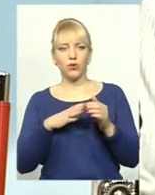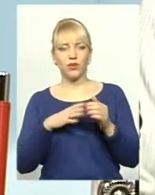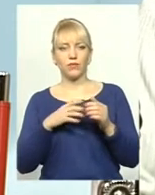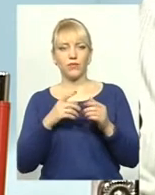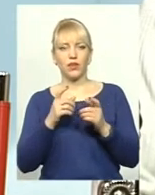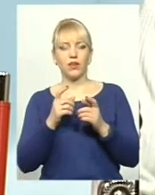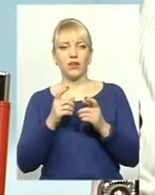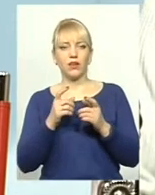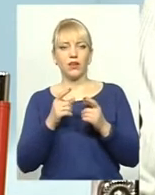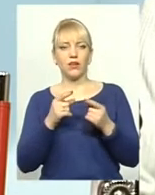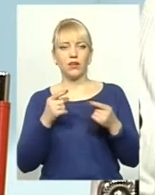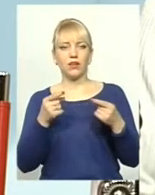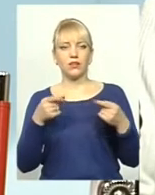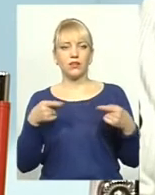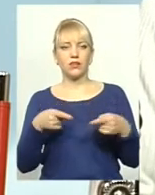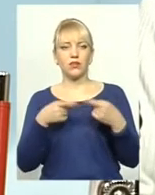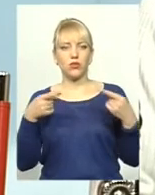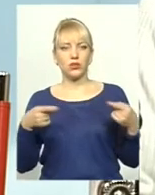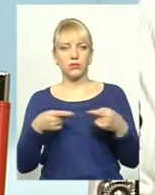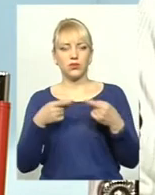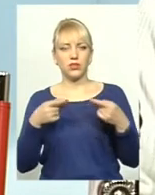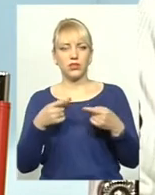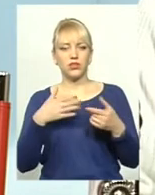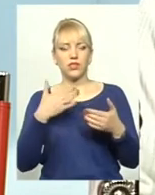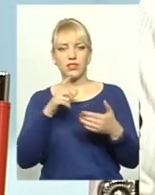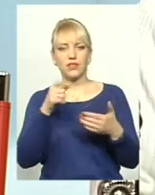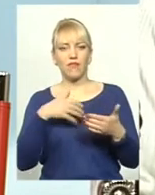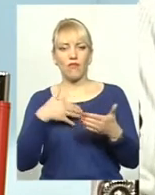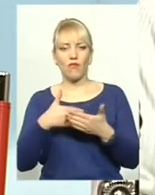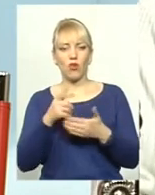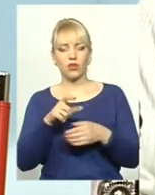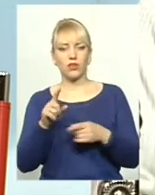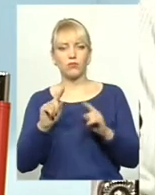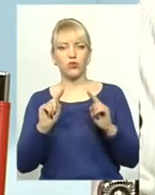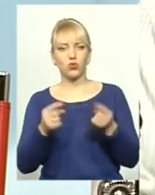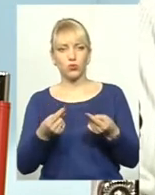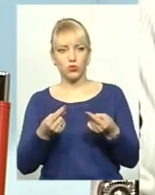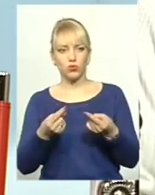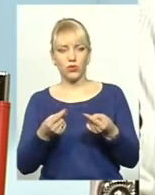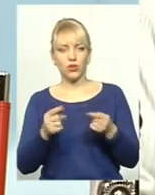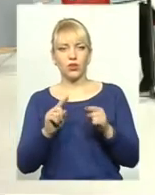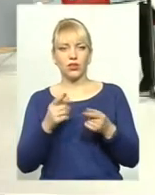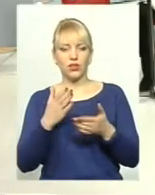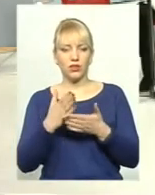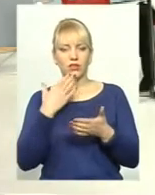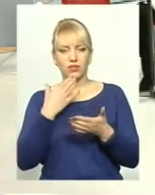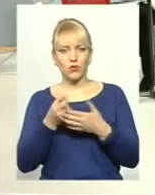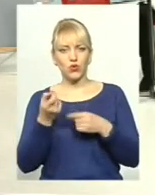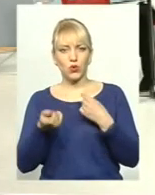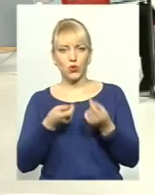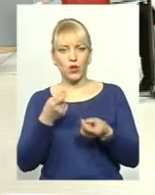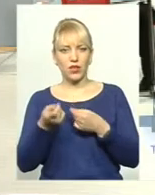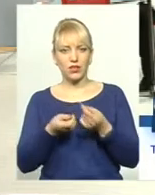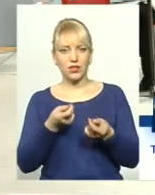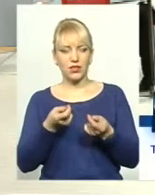з волонтерами. Чому? Тому що є свої нюанси